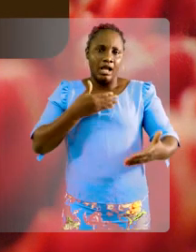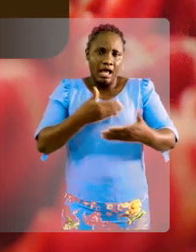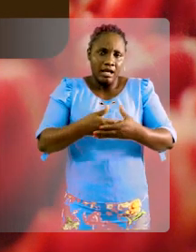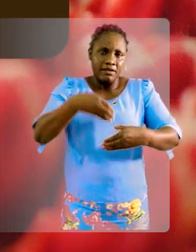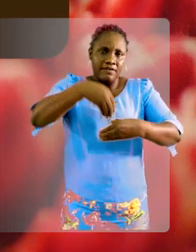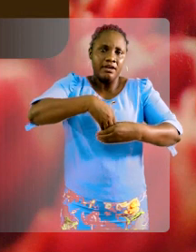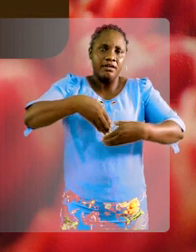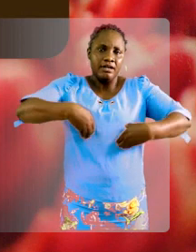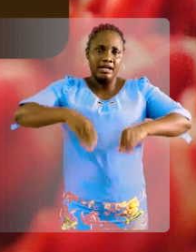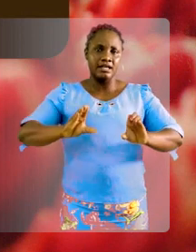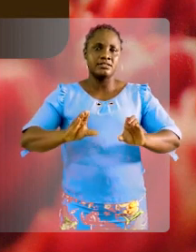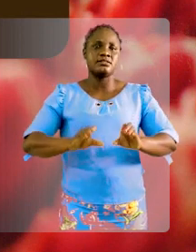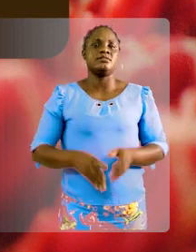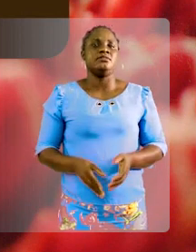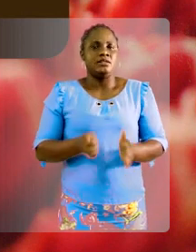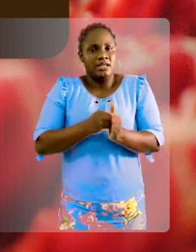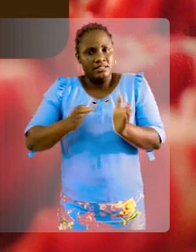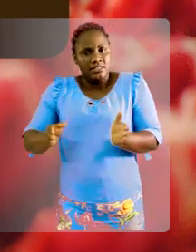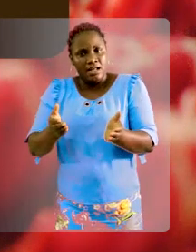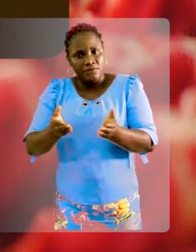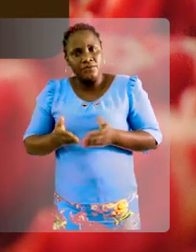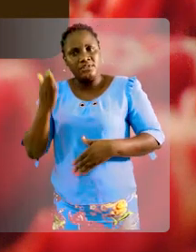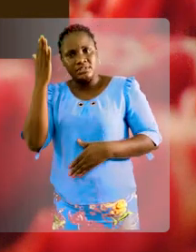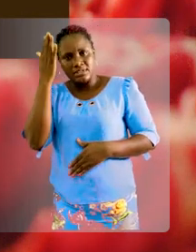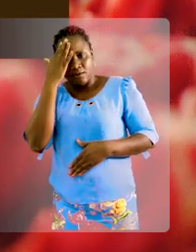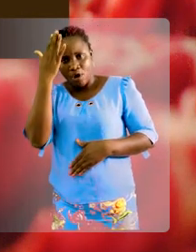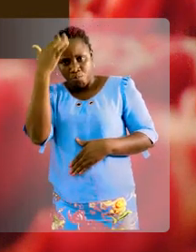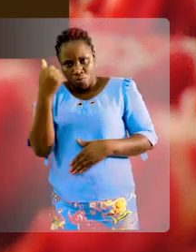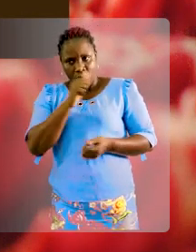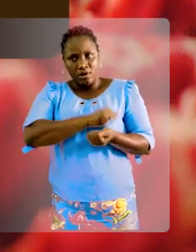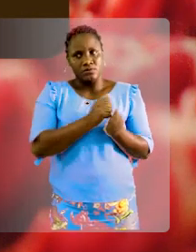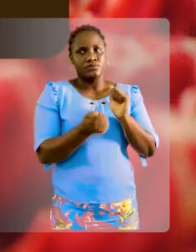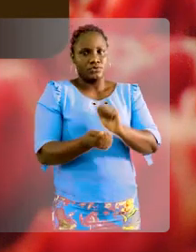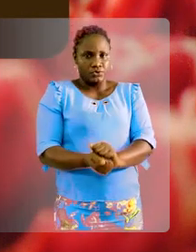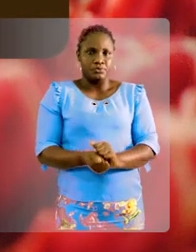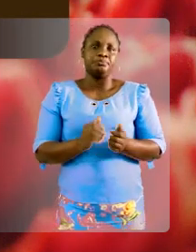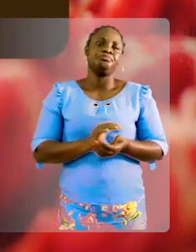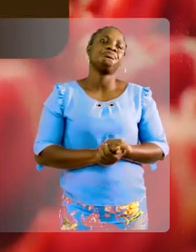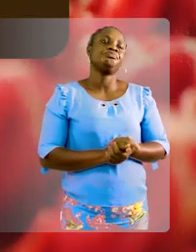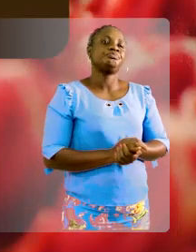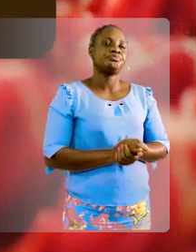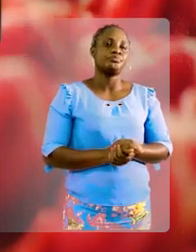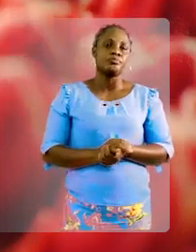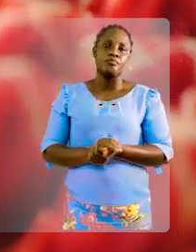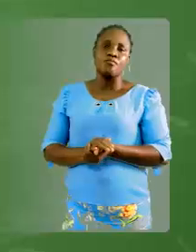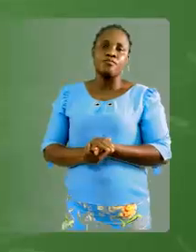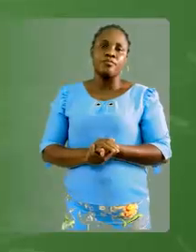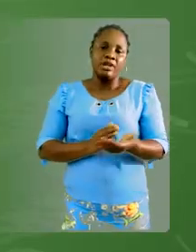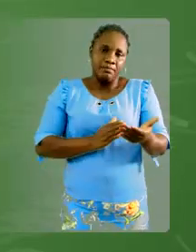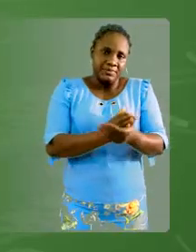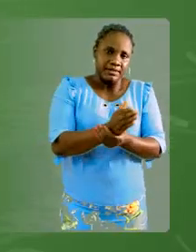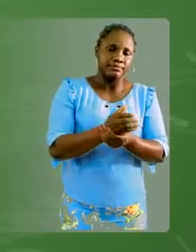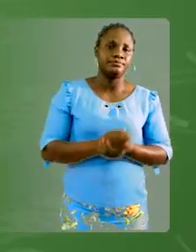classe. De ils cherchent à comprendre les raisons de ce changement. Bien.